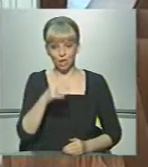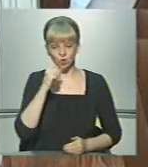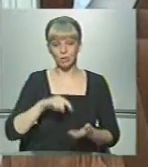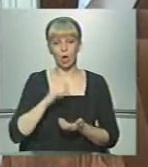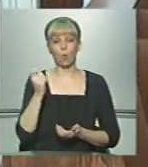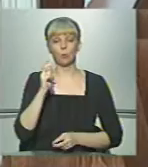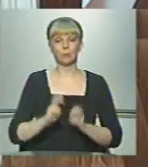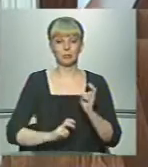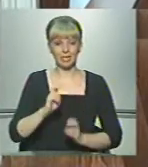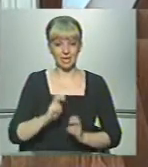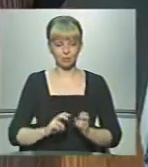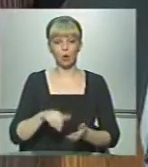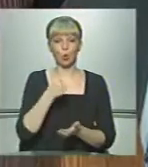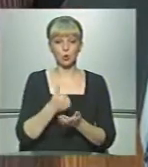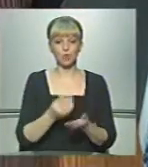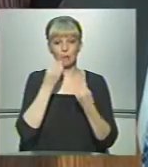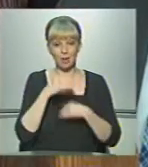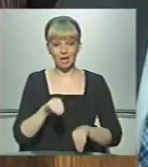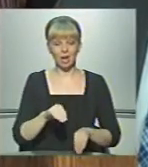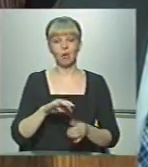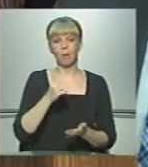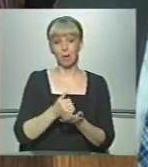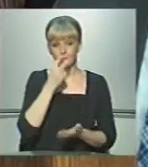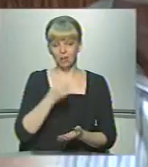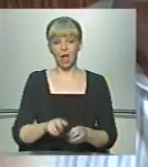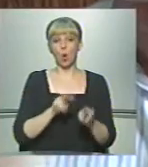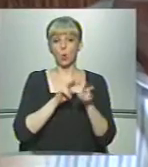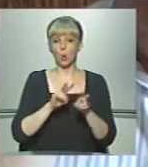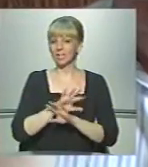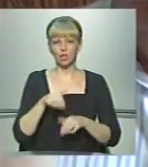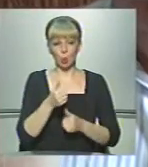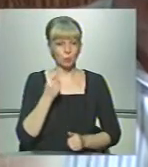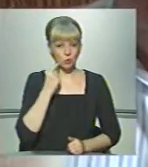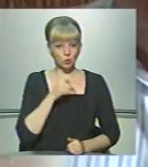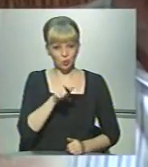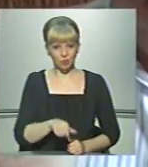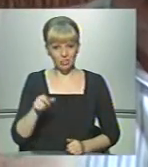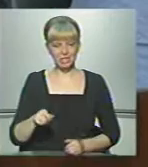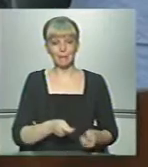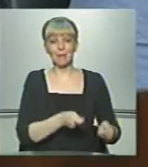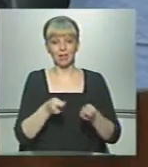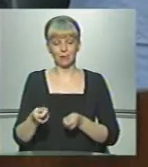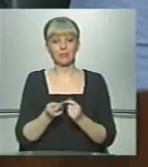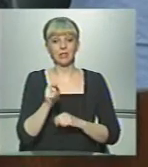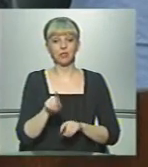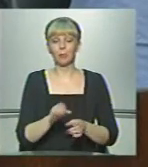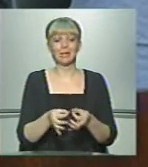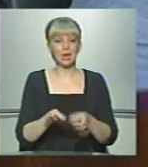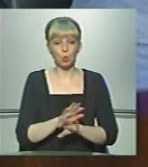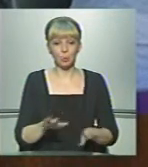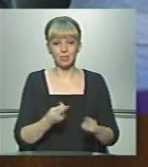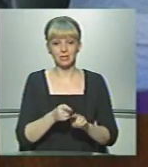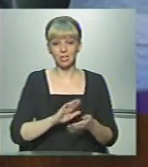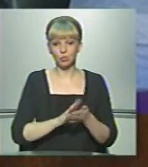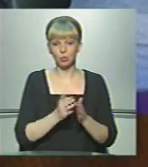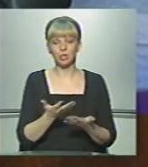комунального підприємства. Основною перевагою мер вбачає контроль недобросовісних перевізників. Для того, щоб не допускати тих